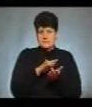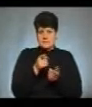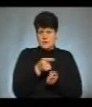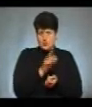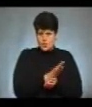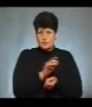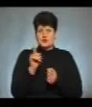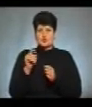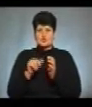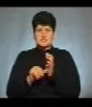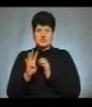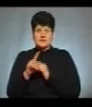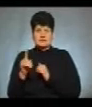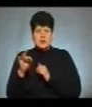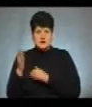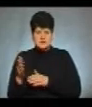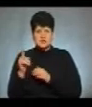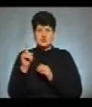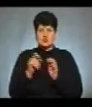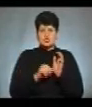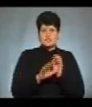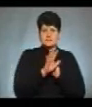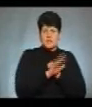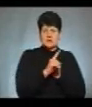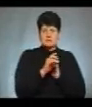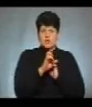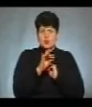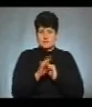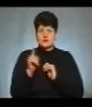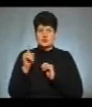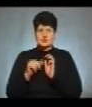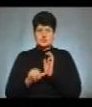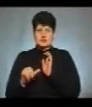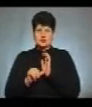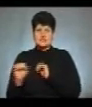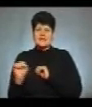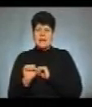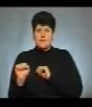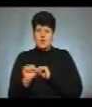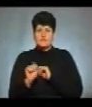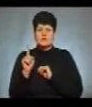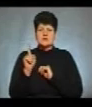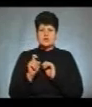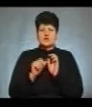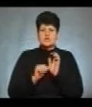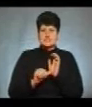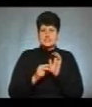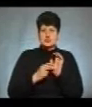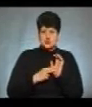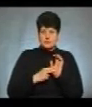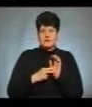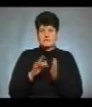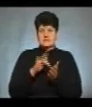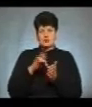164-й з Бараський, 165-й у Зборові, 166-й в Теребовлі і 167-й з центром в